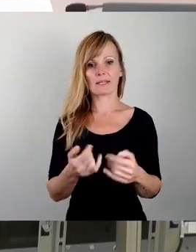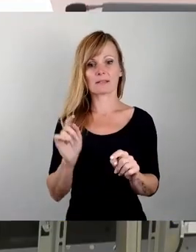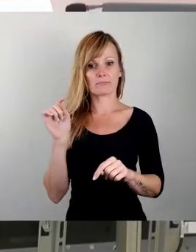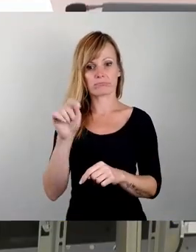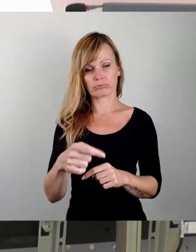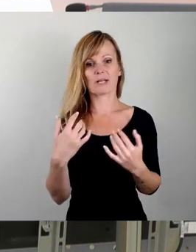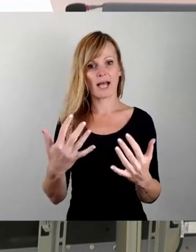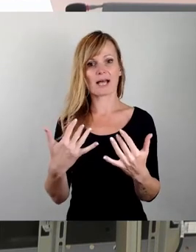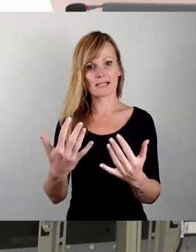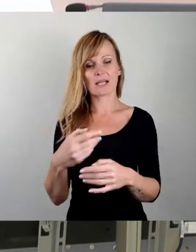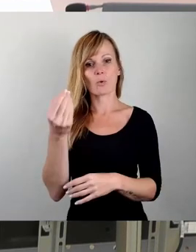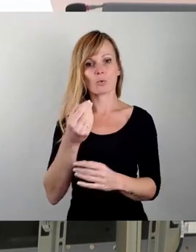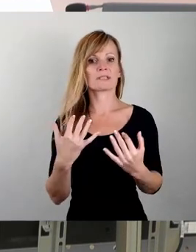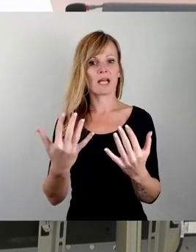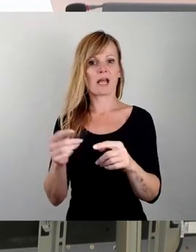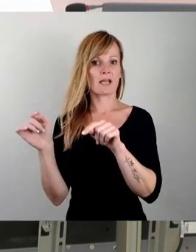Kunstrasen.